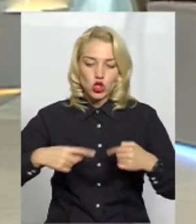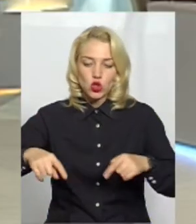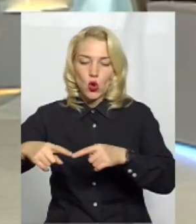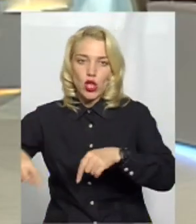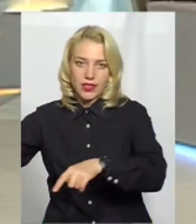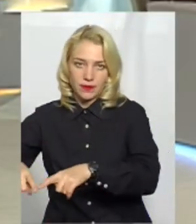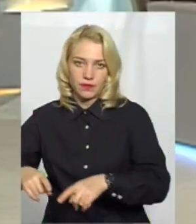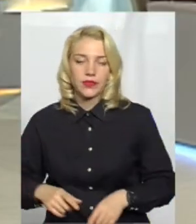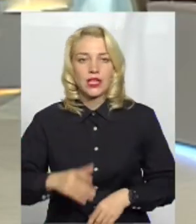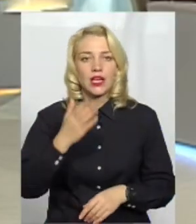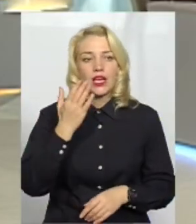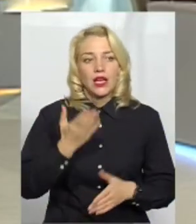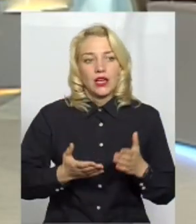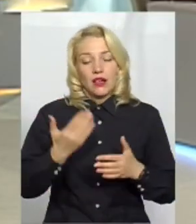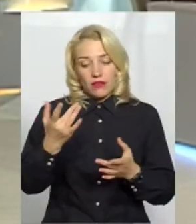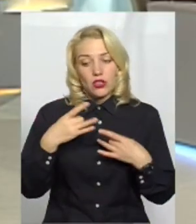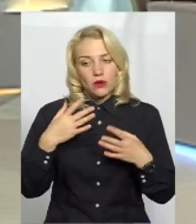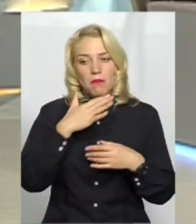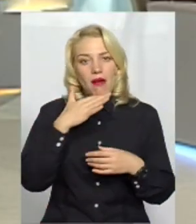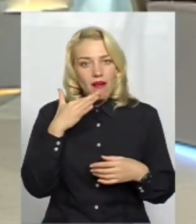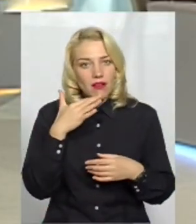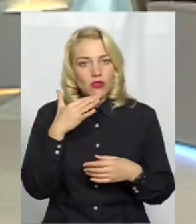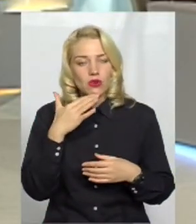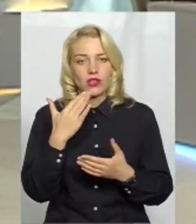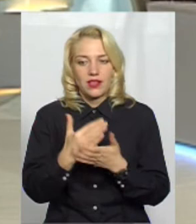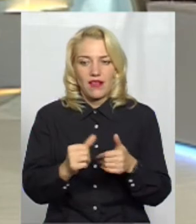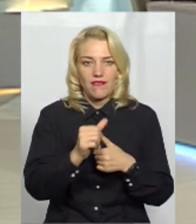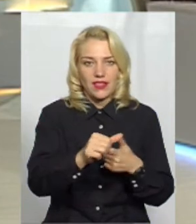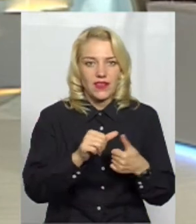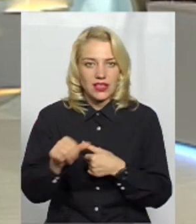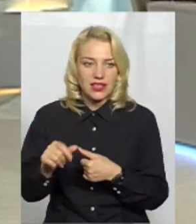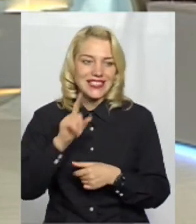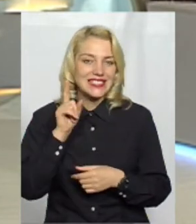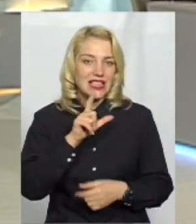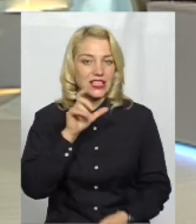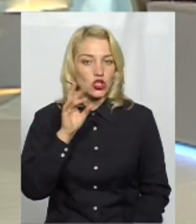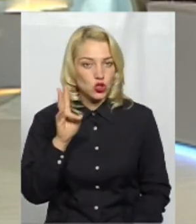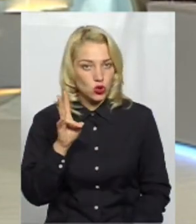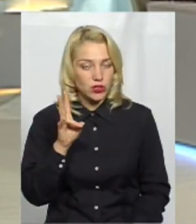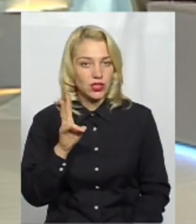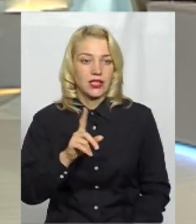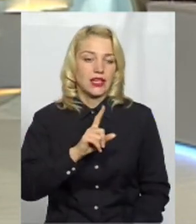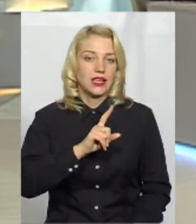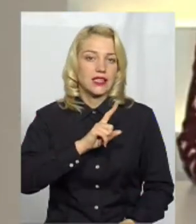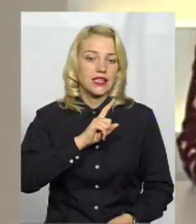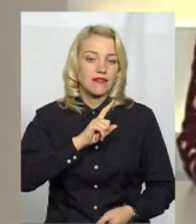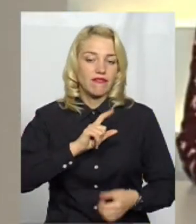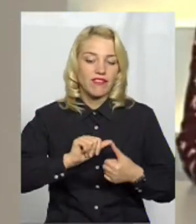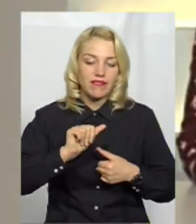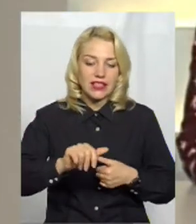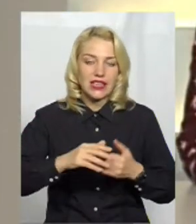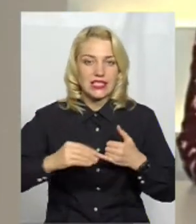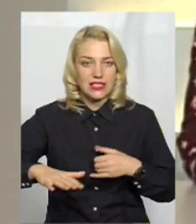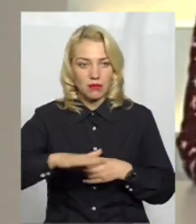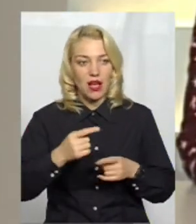От ви перелічили досить багато, усе ж таки, відведених зон, відведеної землі. Скажіть, чи